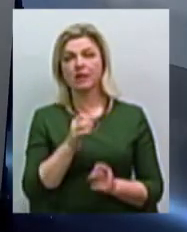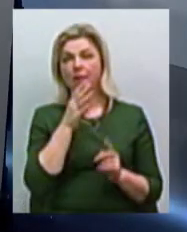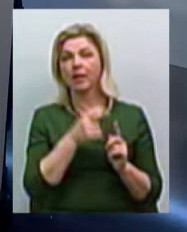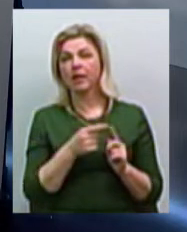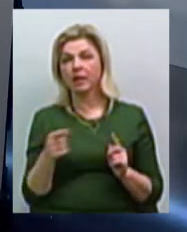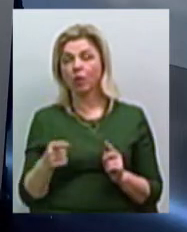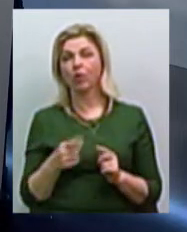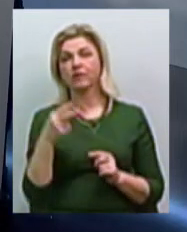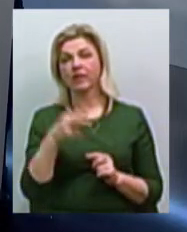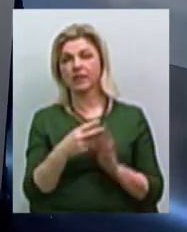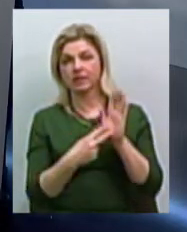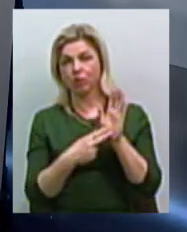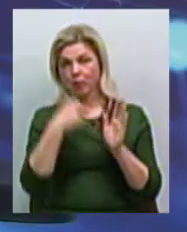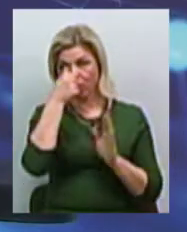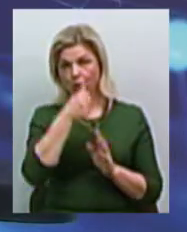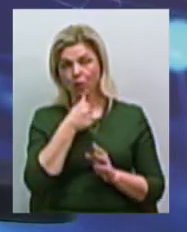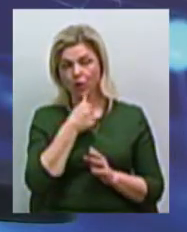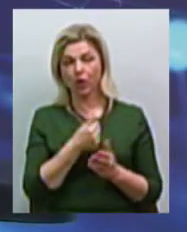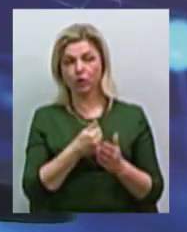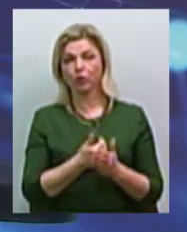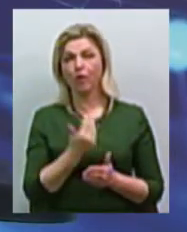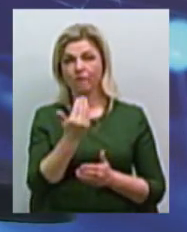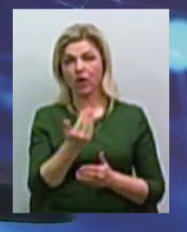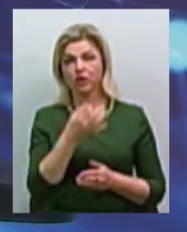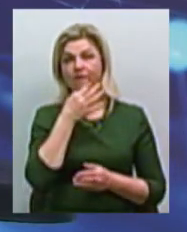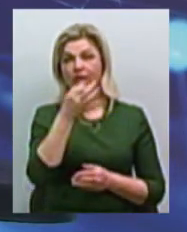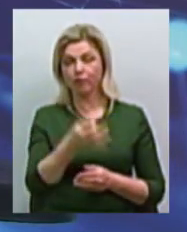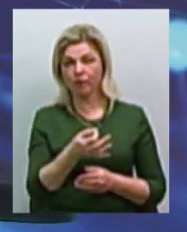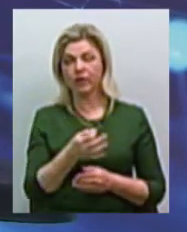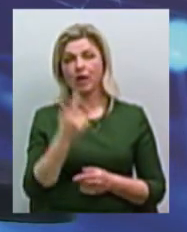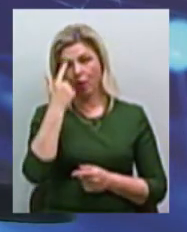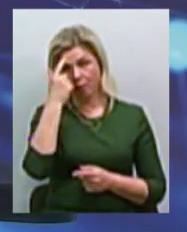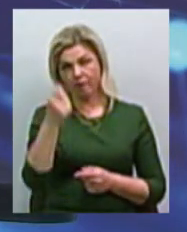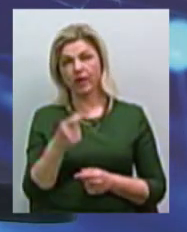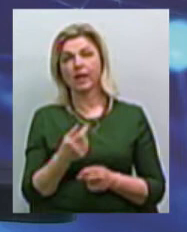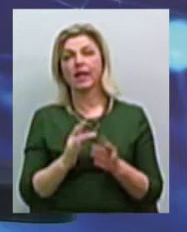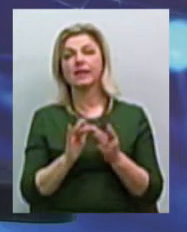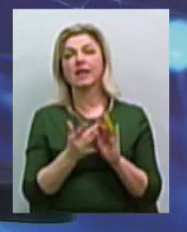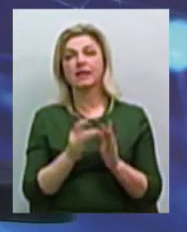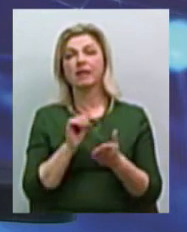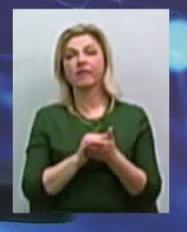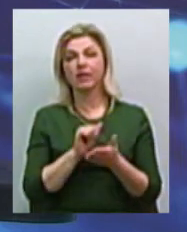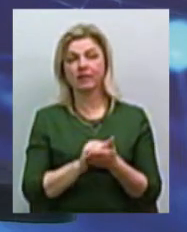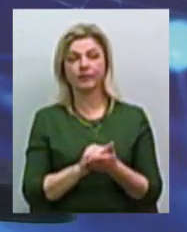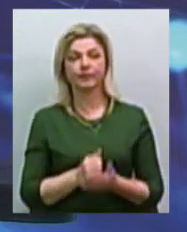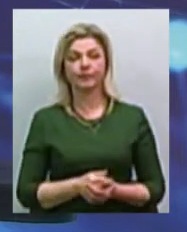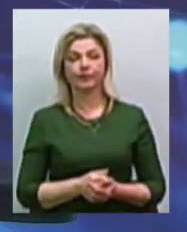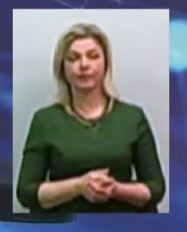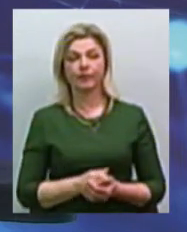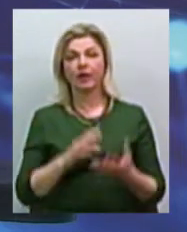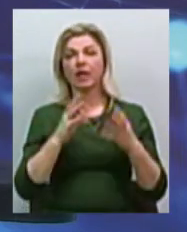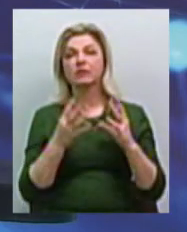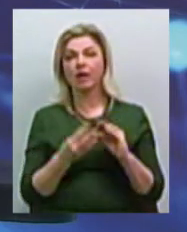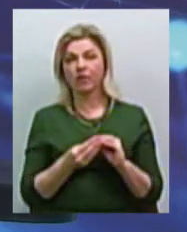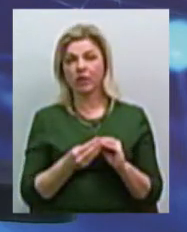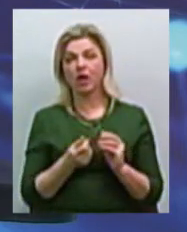2007 року, це до вашої відповіді, за повідомленням того ж інтернет-видання «Голос.com.ua», загальна